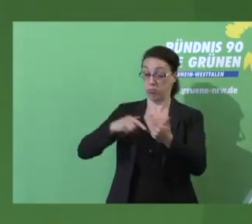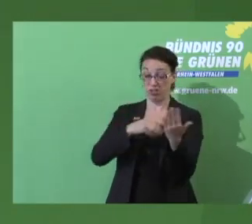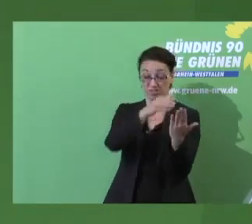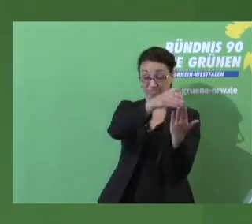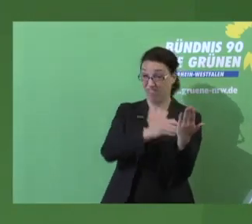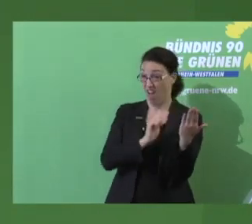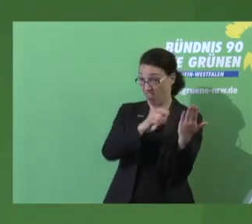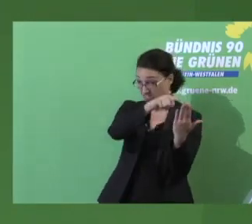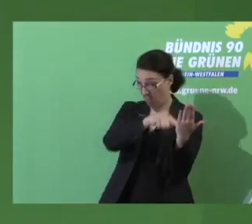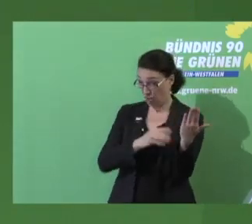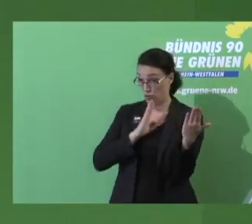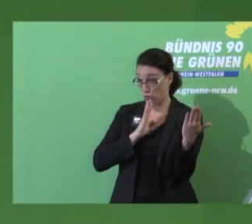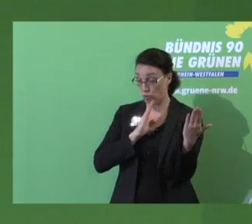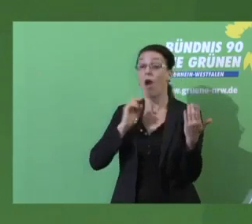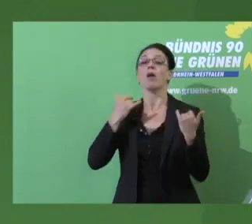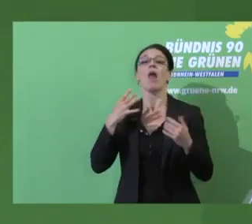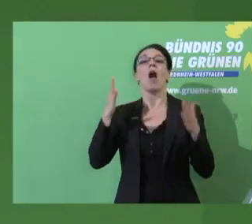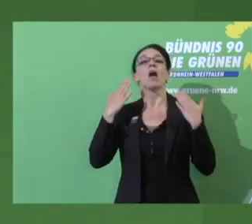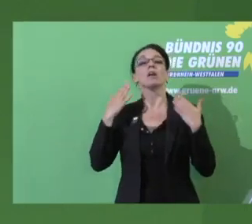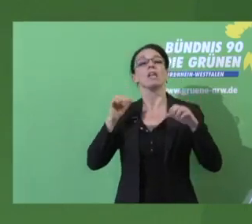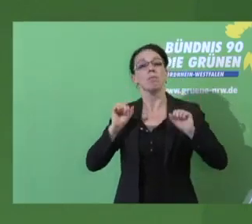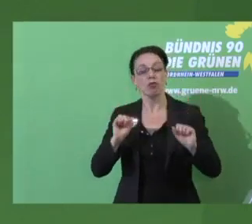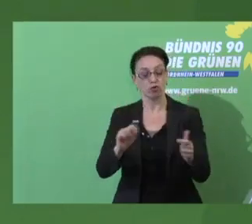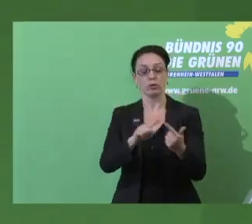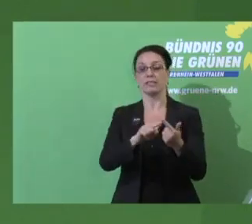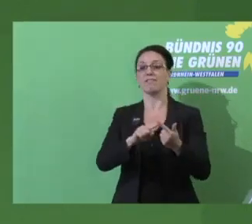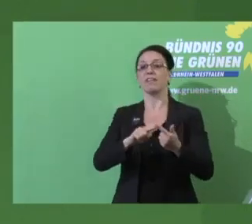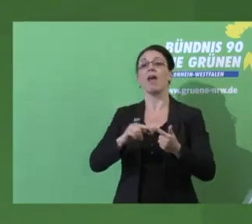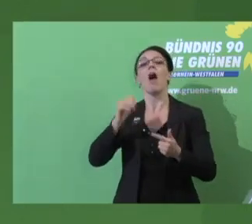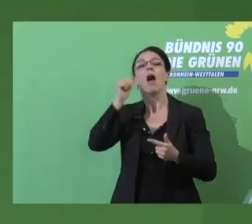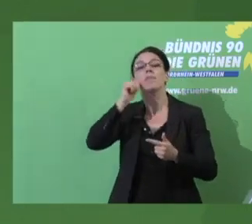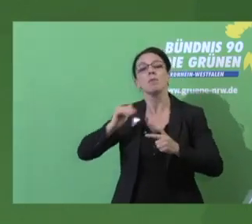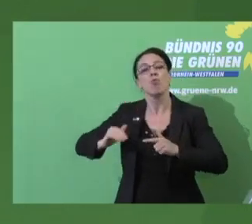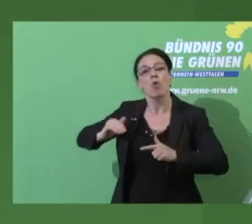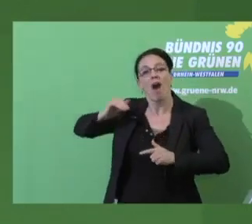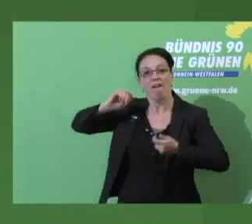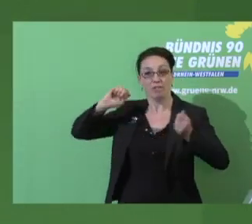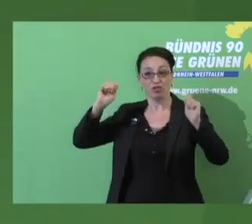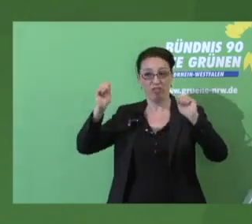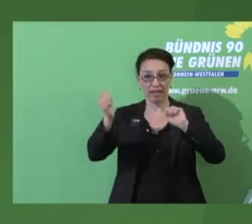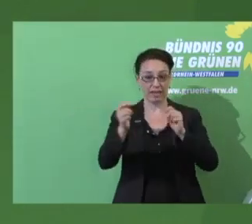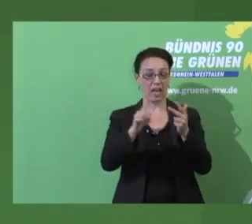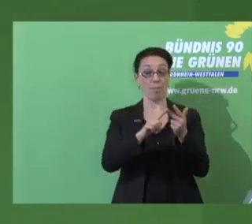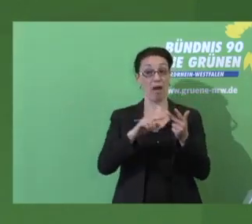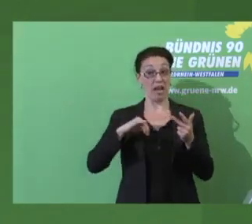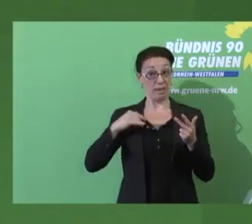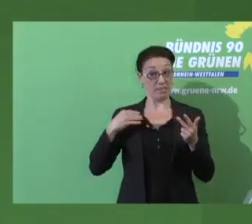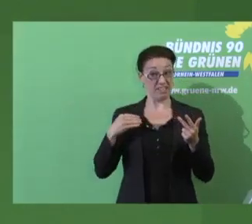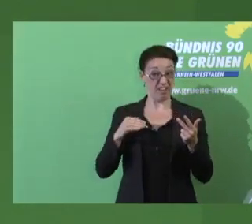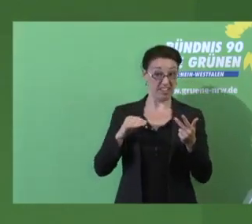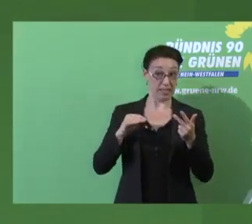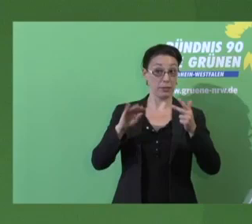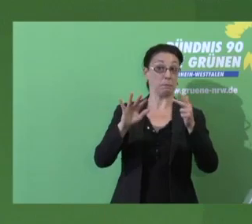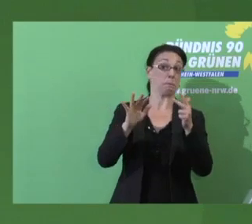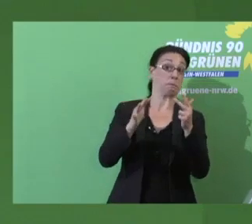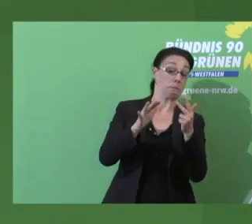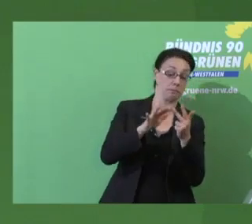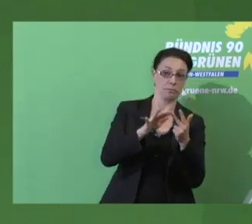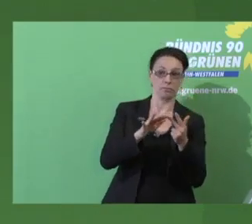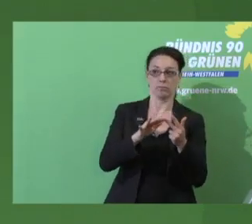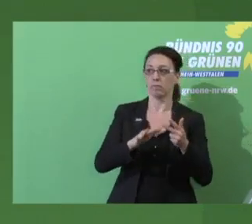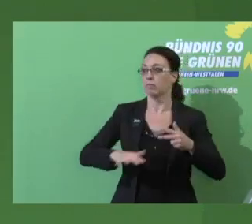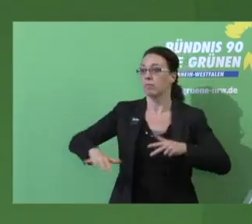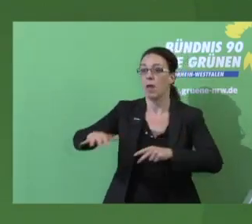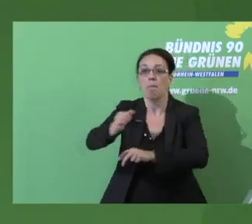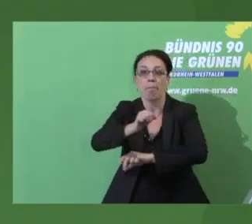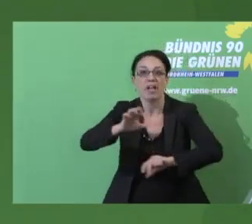klar. Demografischer Wandel steht auch drin, klar. Lebensqualität wird schon dünn. Raum für Kinder, mehr